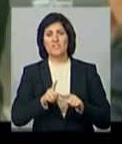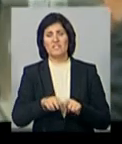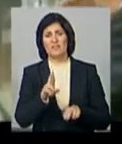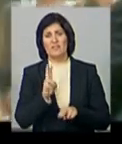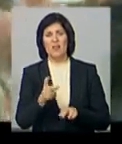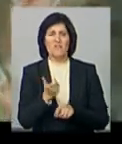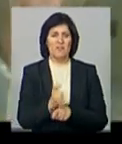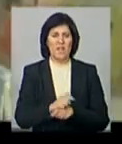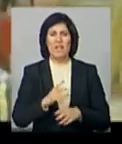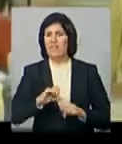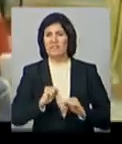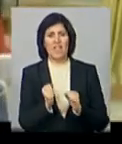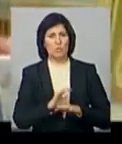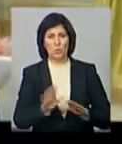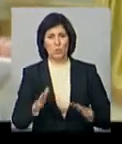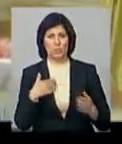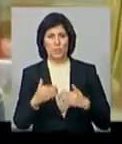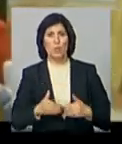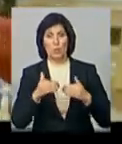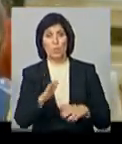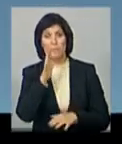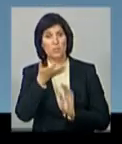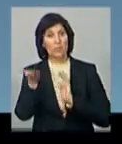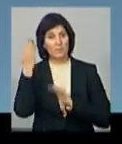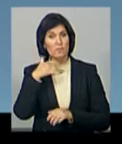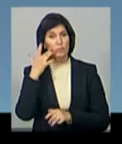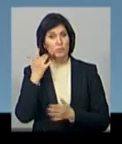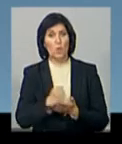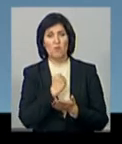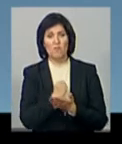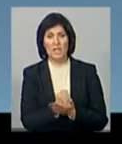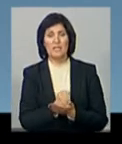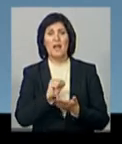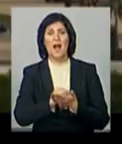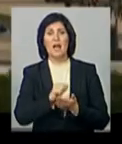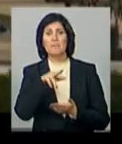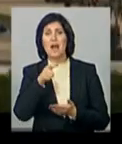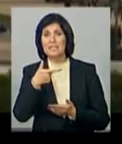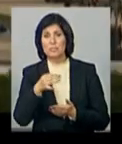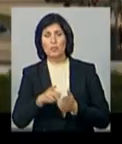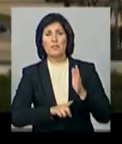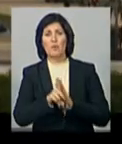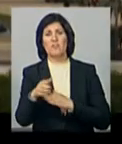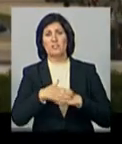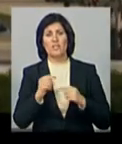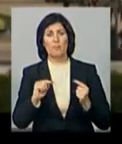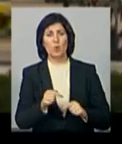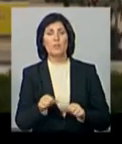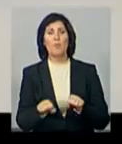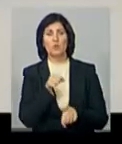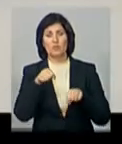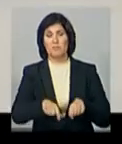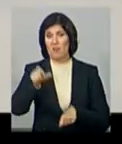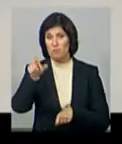як вкрай недружній крок. Нагадаю, п'ять років тому США ухвалили акт Магнітського, що запроваджує санкції проти порушників прав